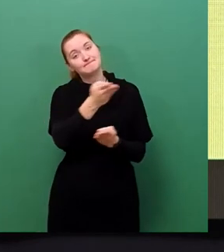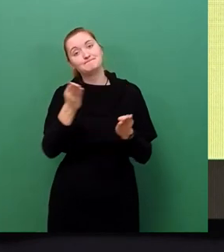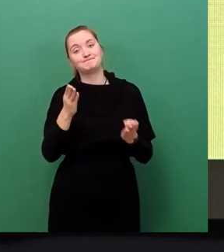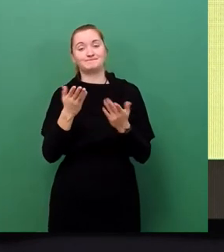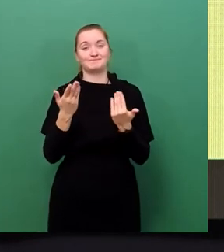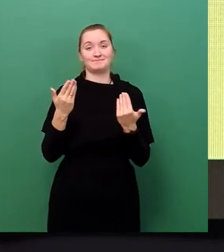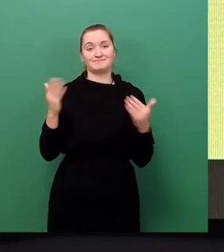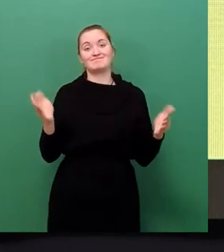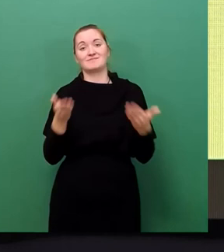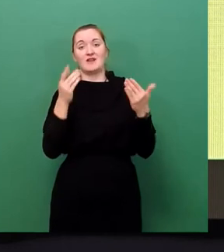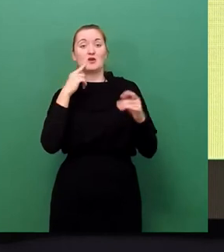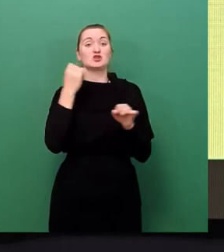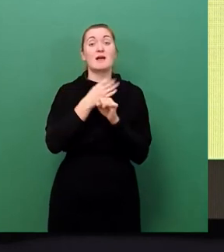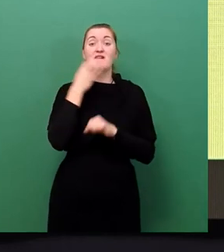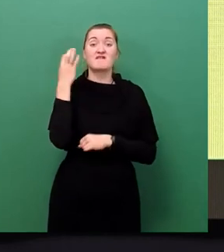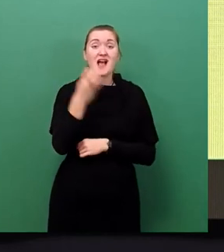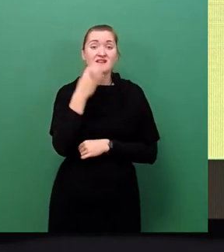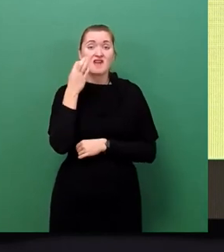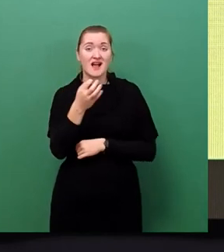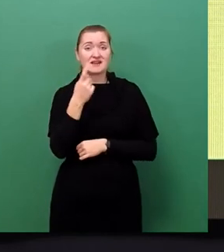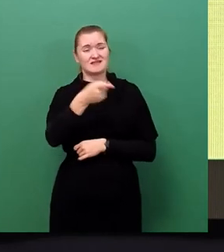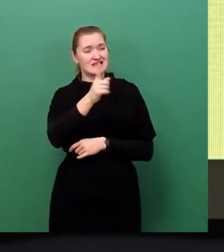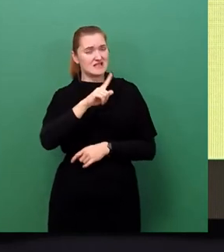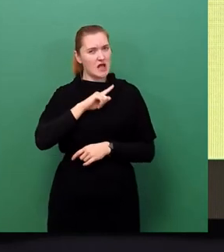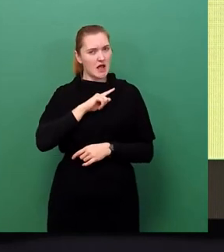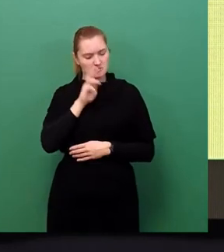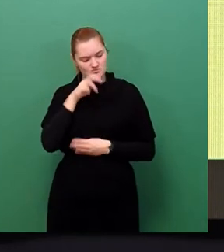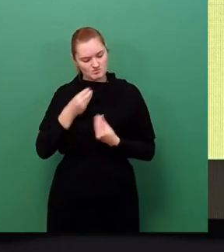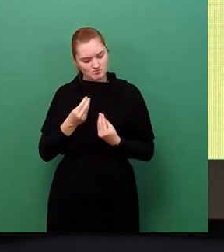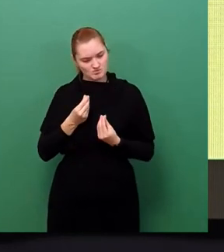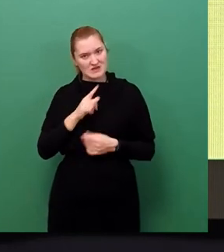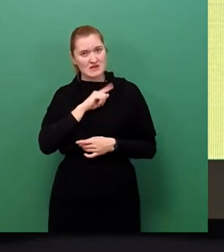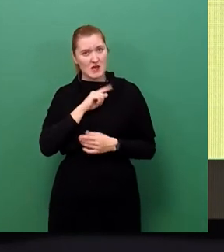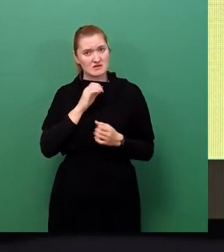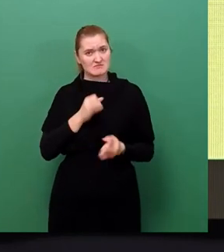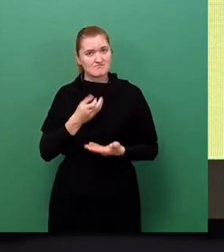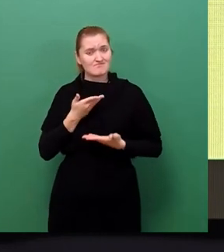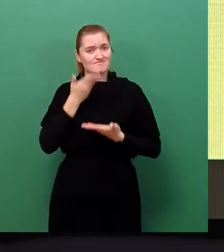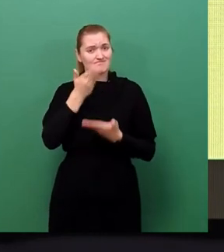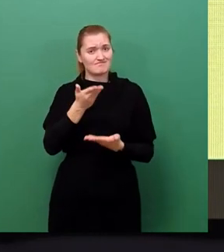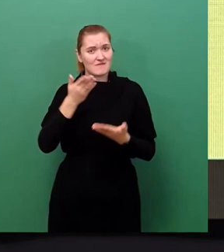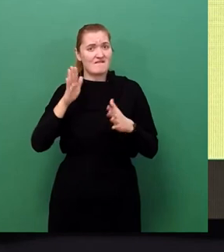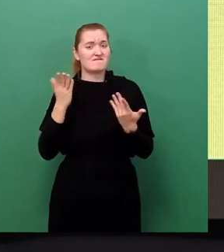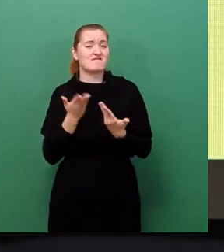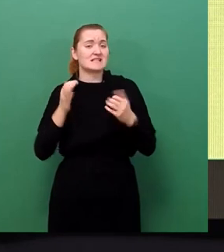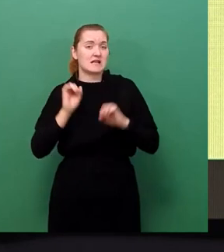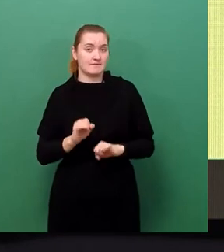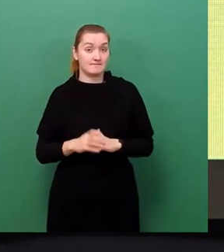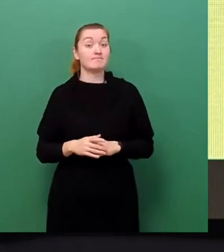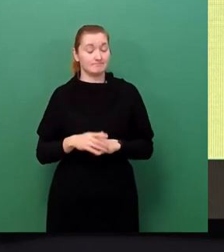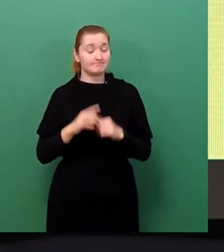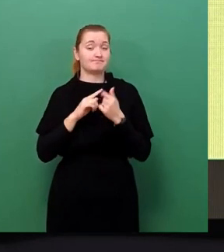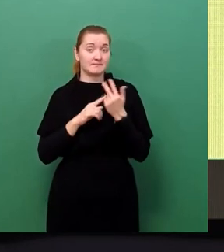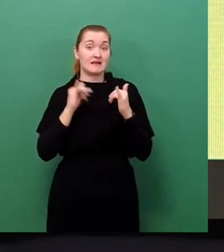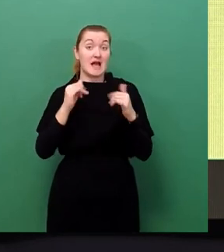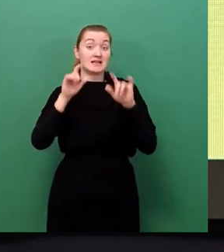Frage zu stellen, was kann ich selber für einen Beitrag dazu auch leisten. Ich gebe zu, wir haben ein paar Themen und damit komme ich